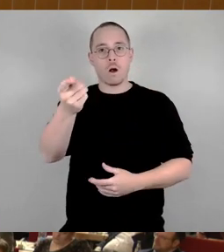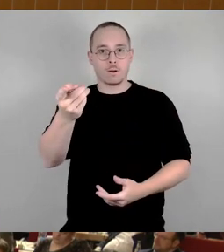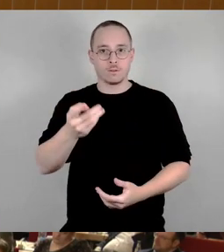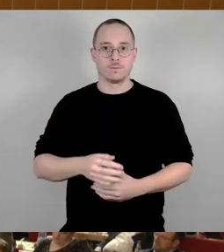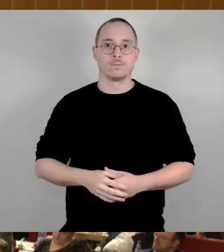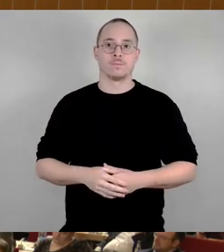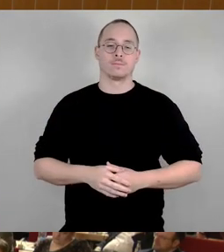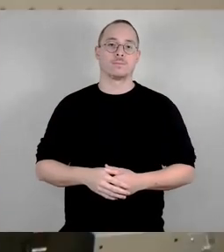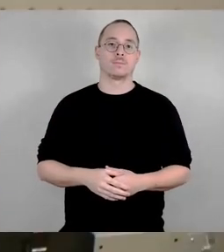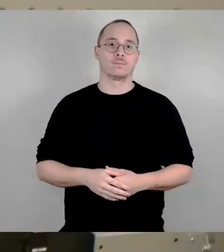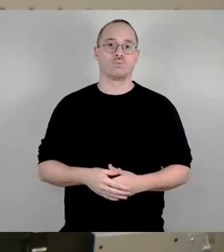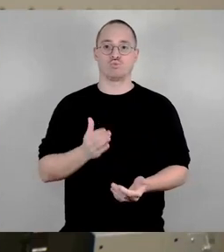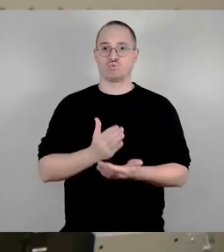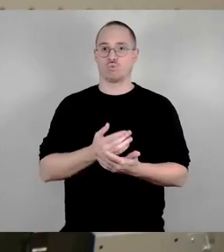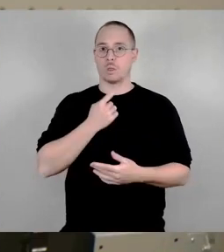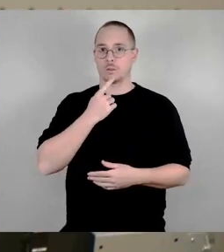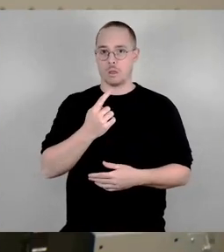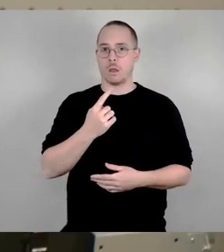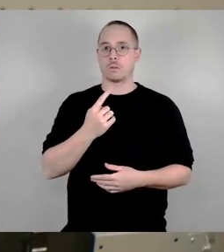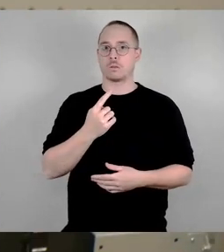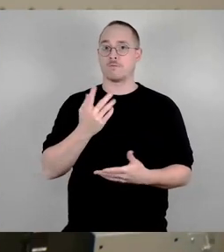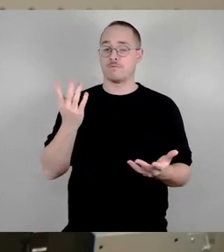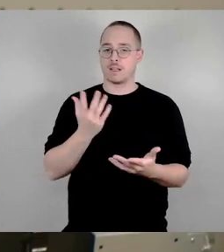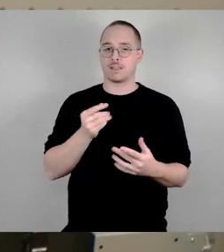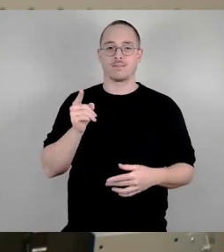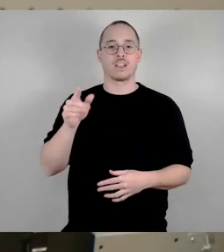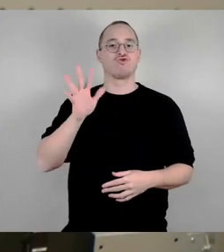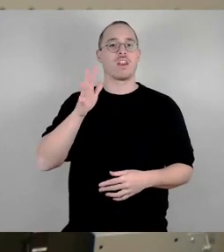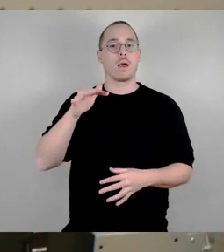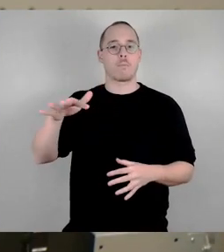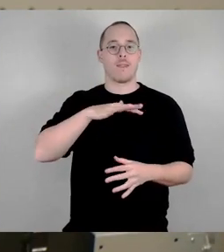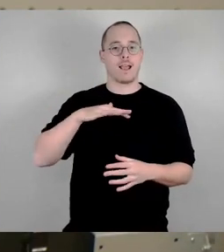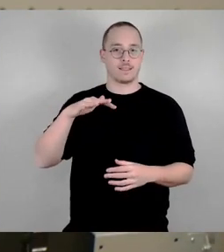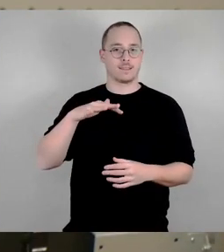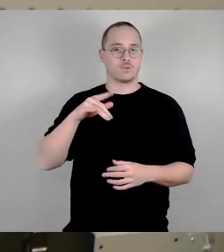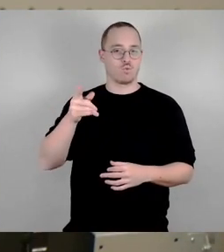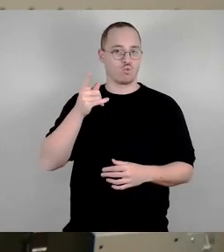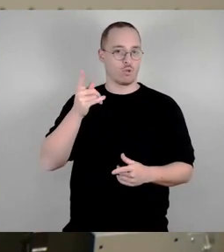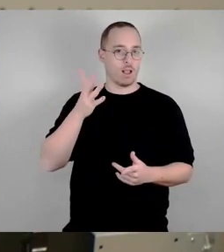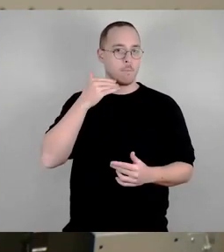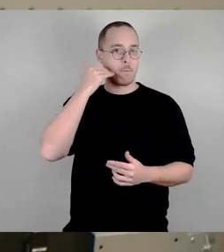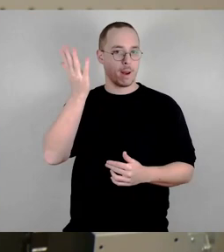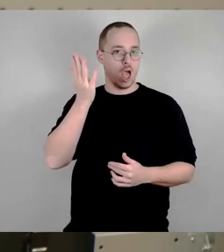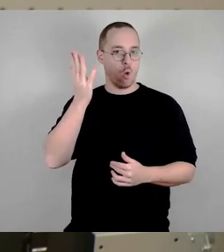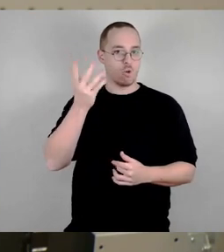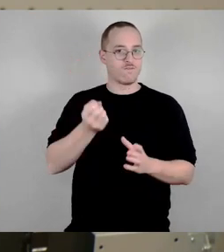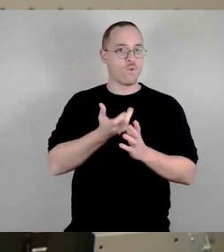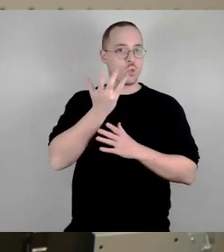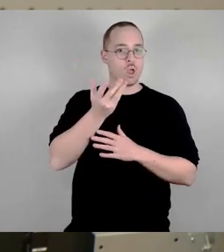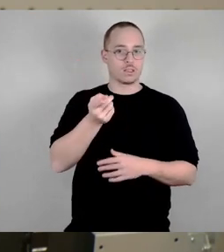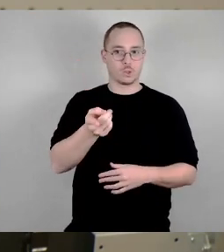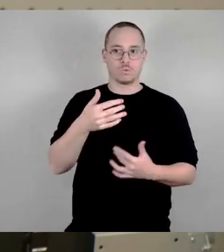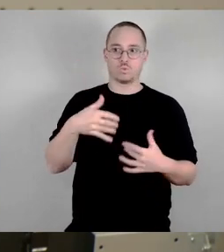zeigt sehr relativ deutlich, der Schillerplatz und auch das Blau-Mundern in Körnerplatz ist nun mal ein Nadelöhr in unserem Stadtverkehr.